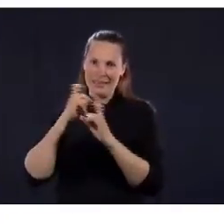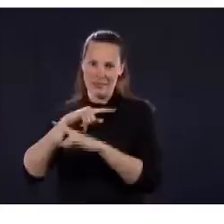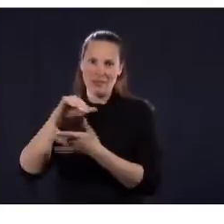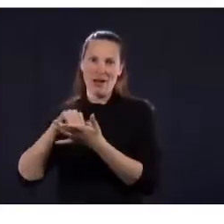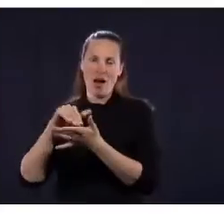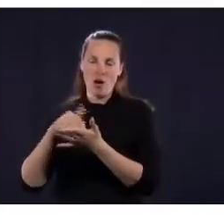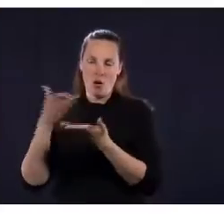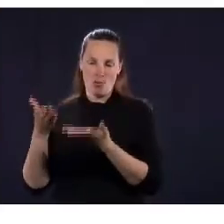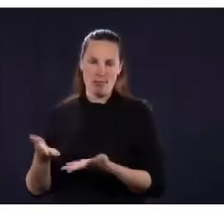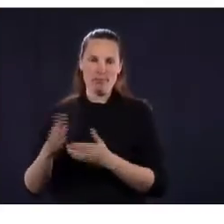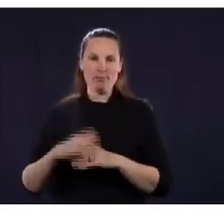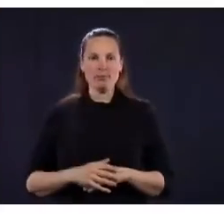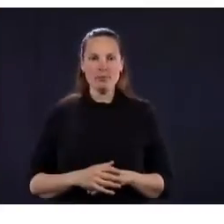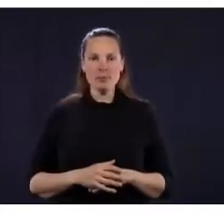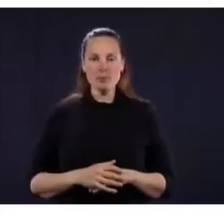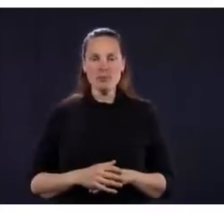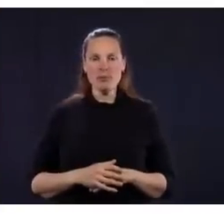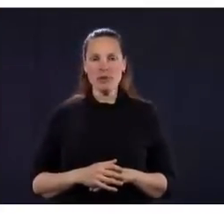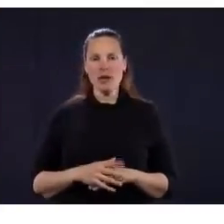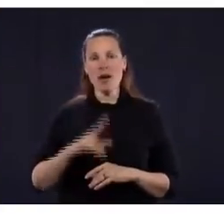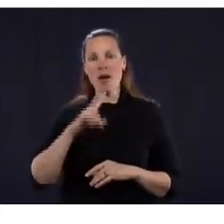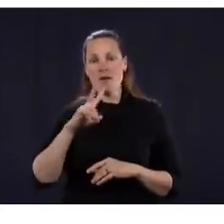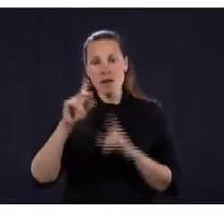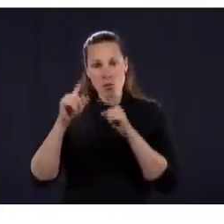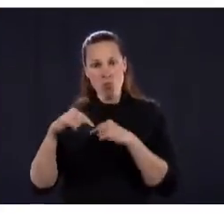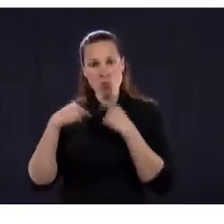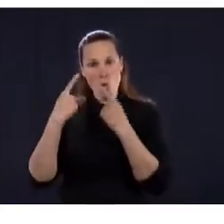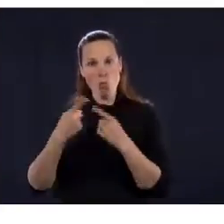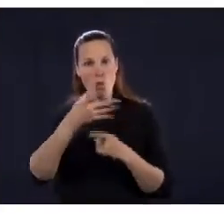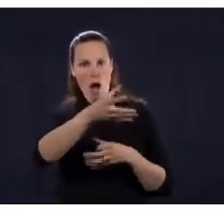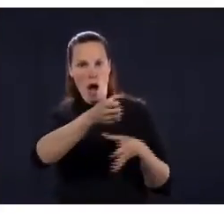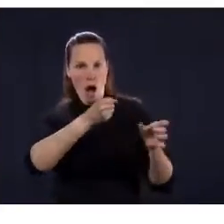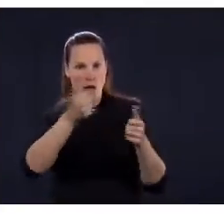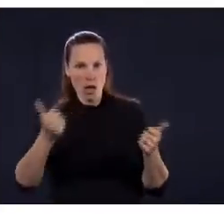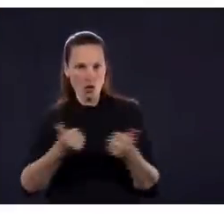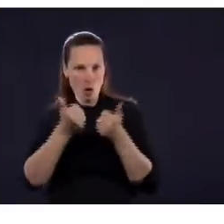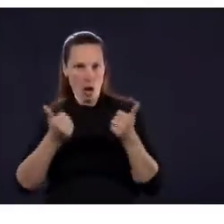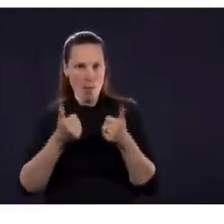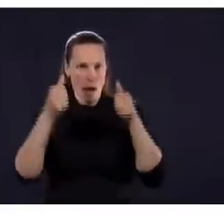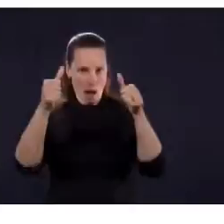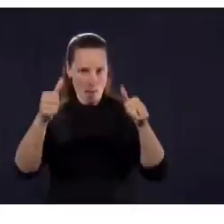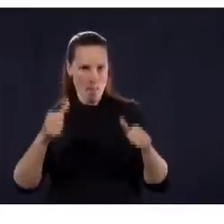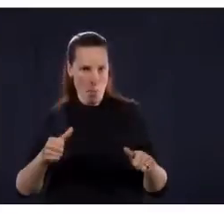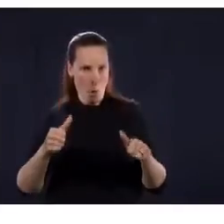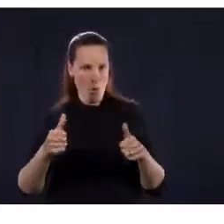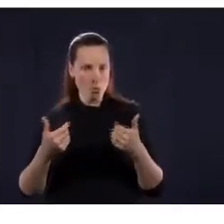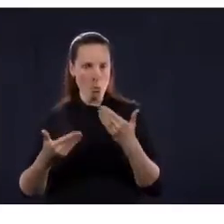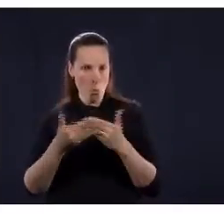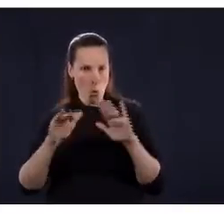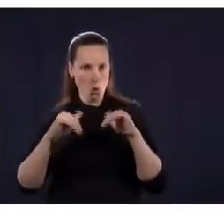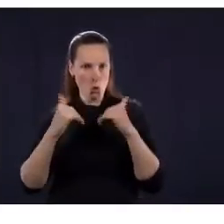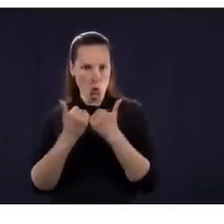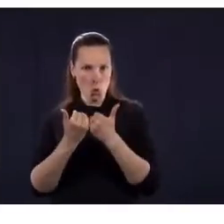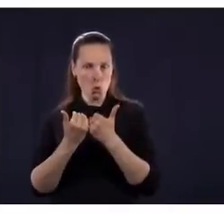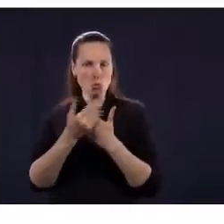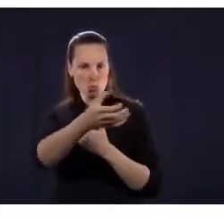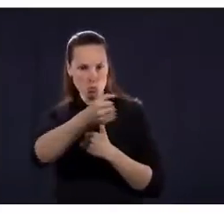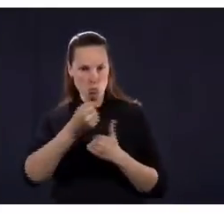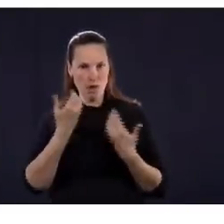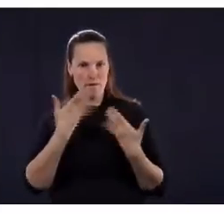intensive. Donc, il y en a qui sont fatigués. Donc, je refais appel à